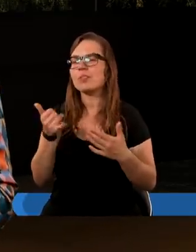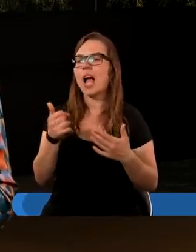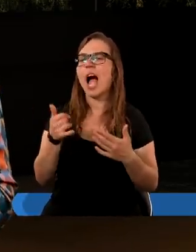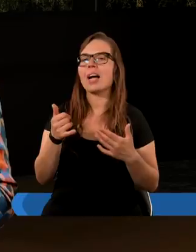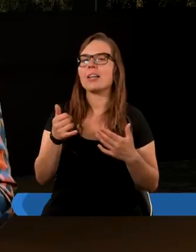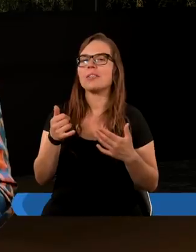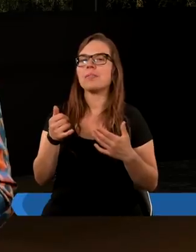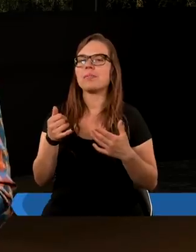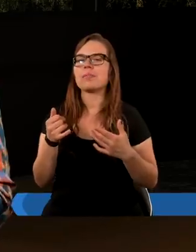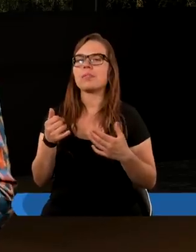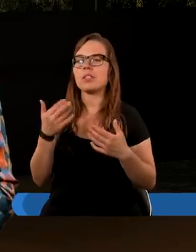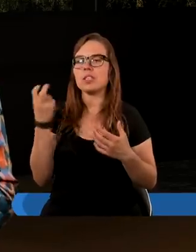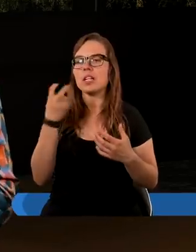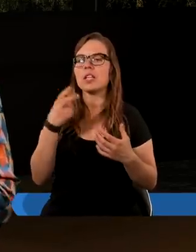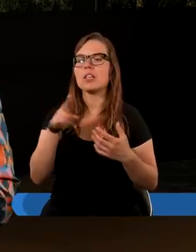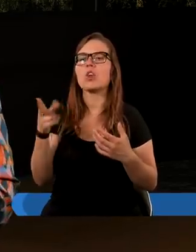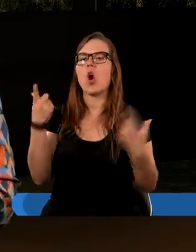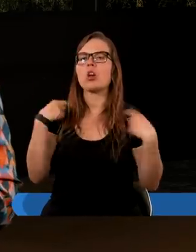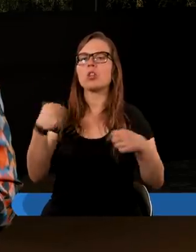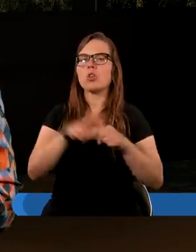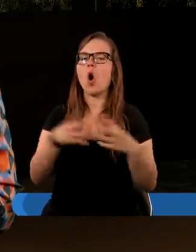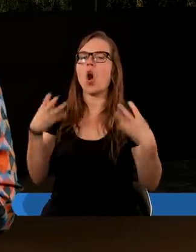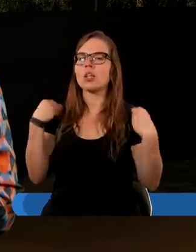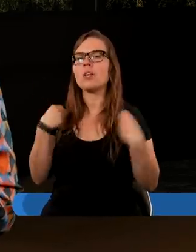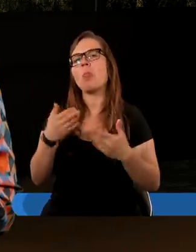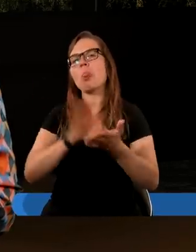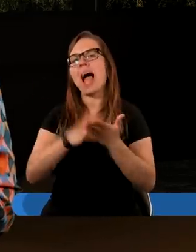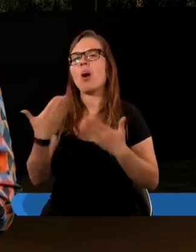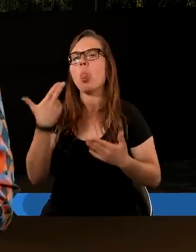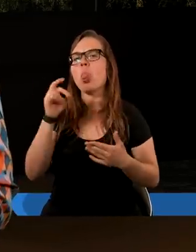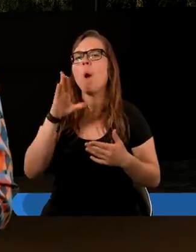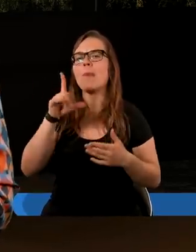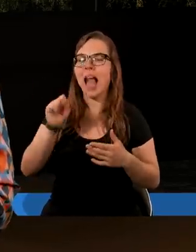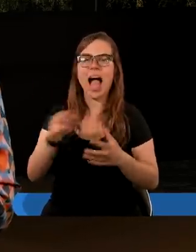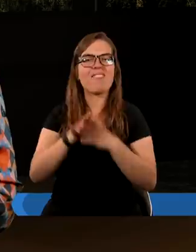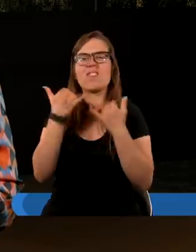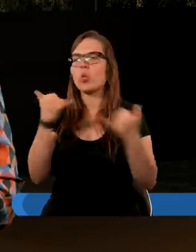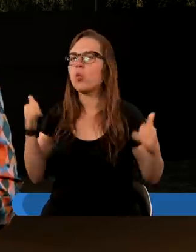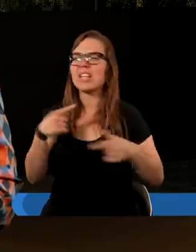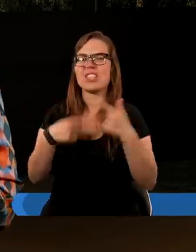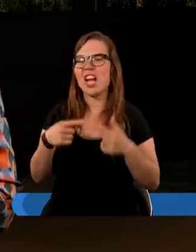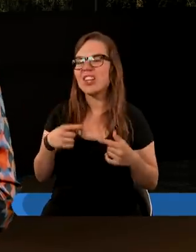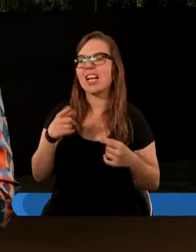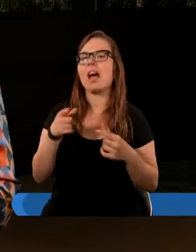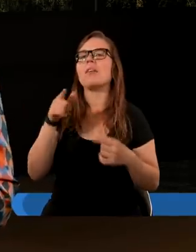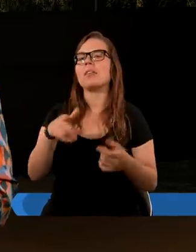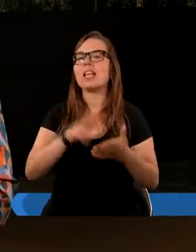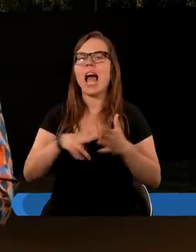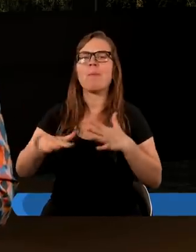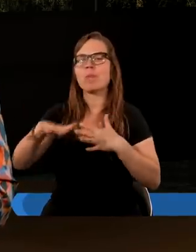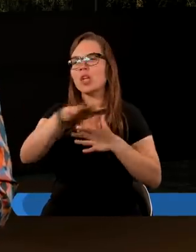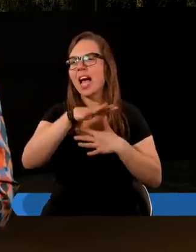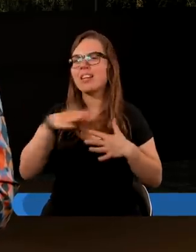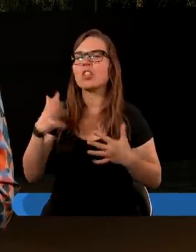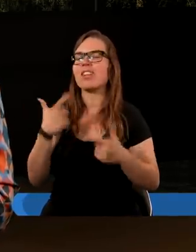osoby, które otrzymywały nagrody Nobla w różnych dziedzinach na przestrzeni